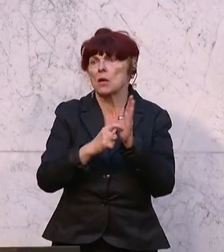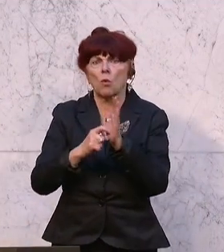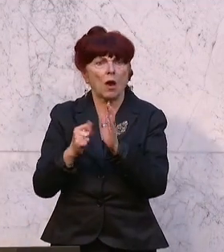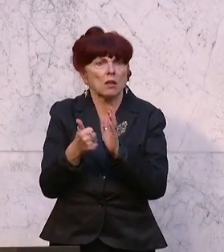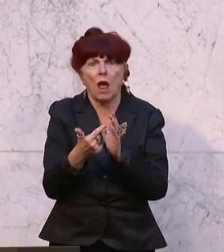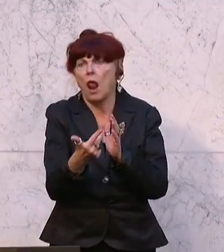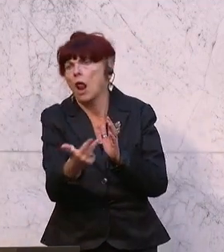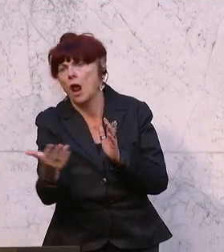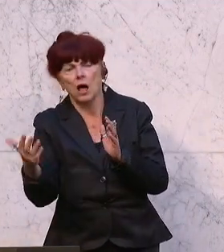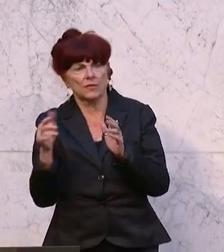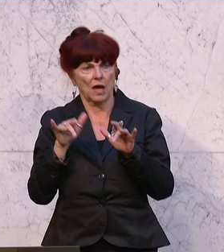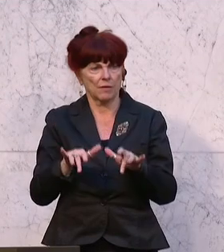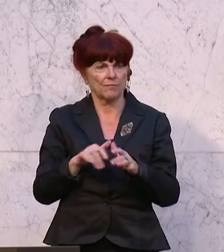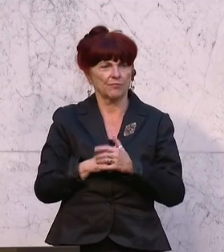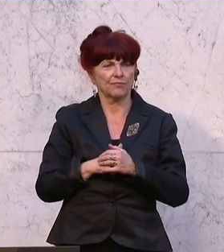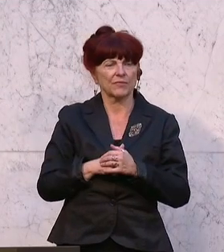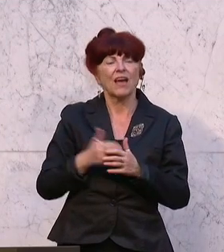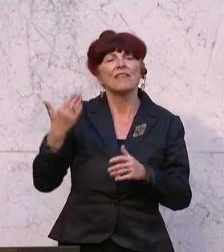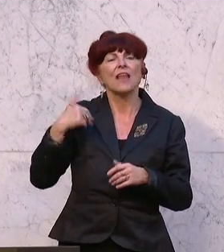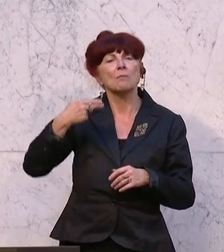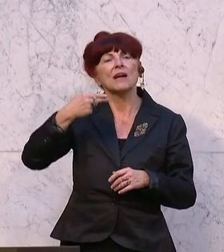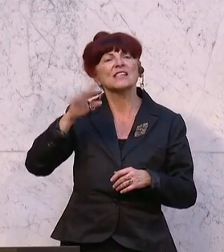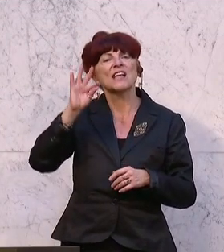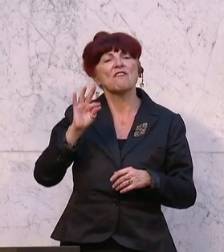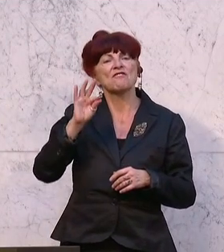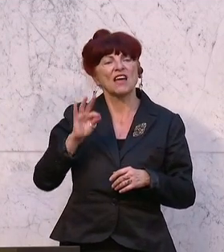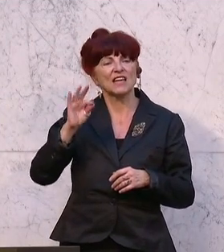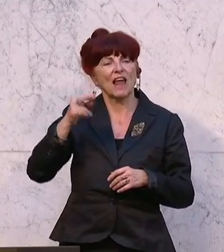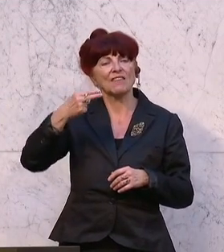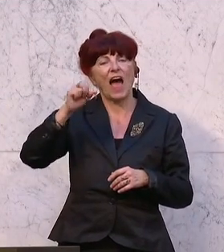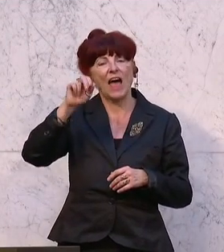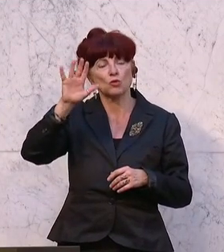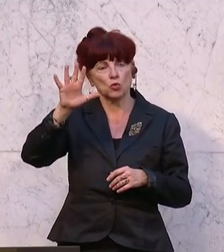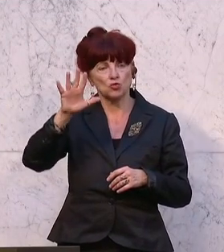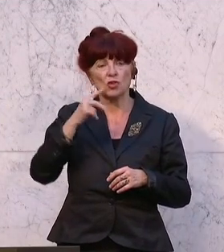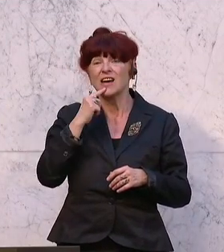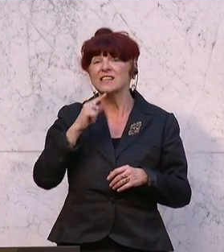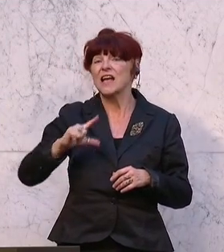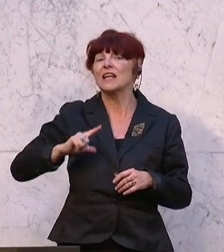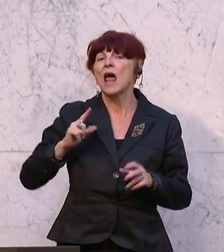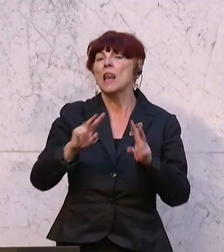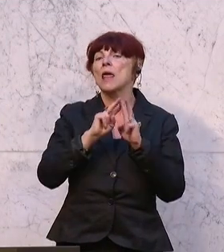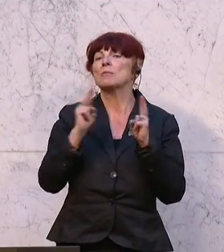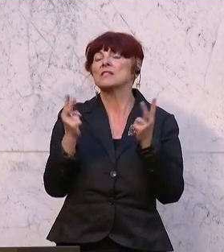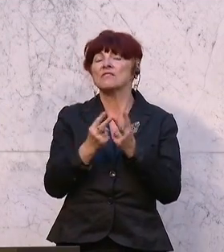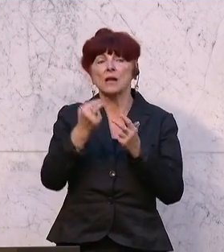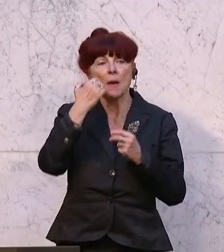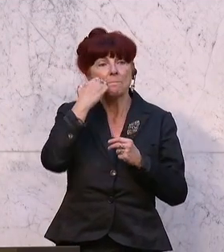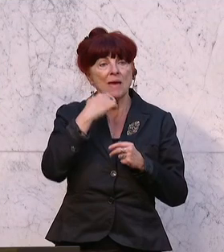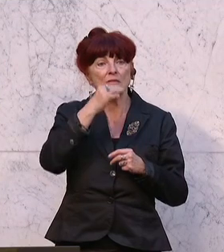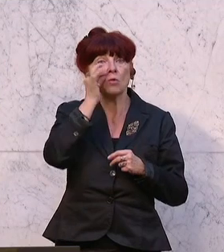Es war das, was Ferdinand Hanusch für die Lebenswelt von Männern und Frauen, die gearbeitet haben,